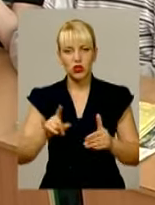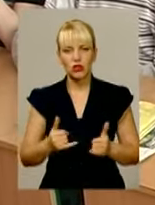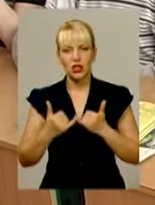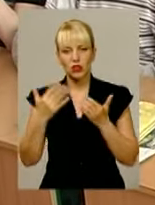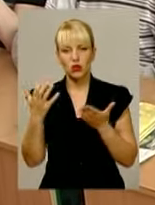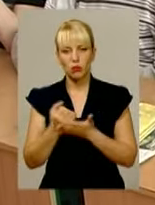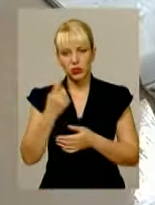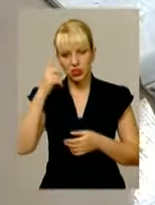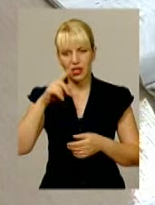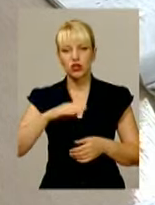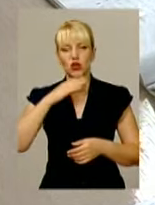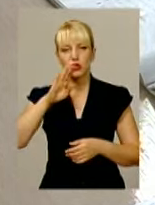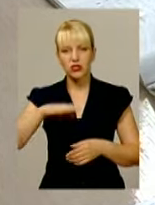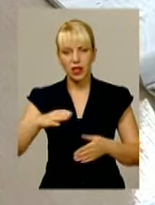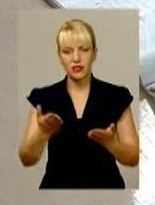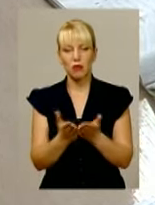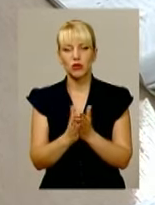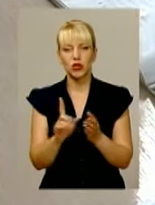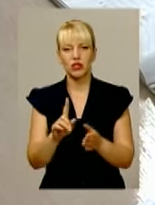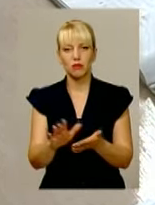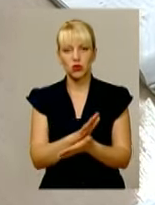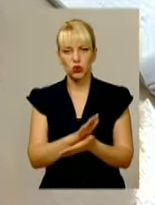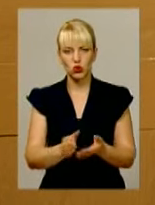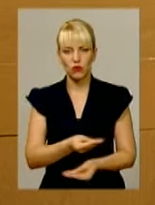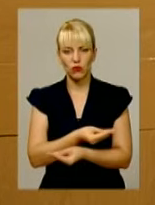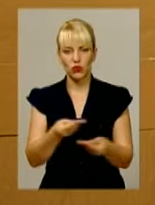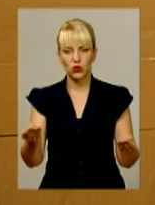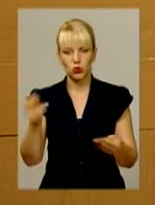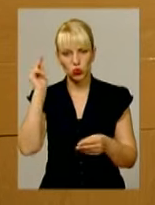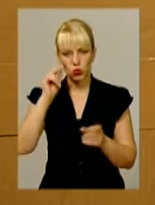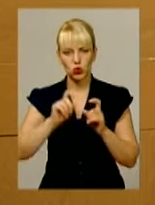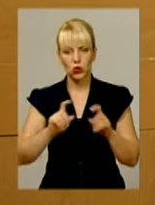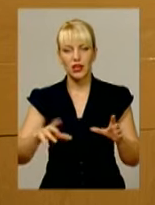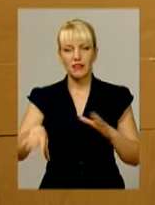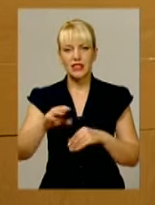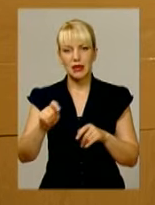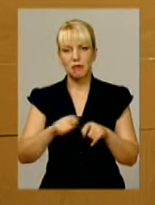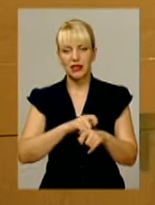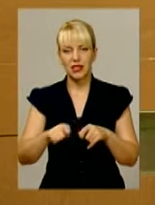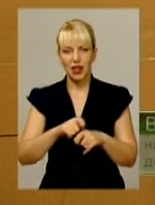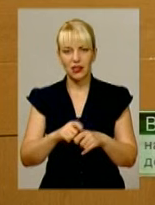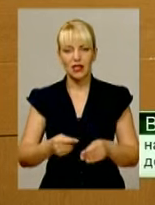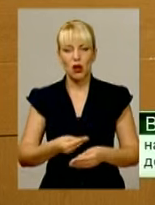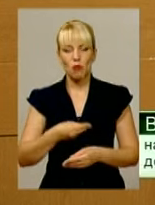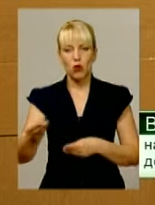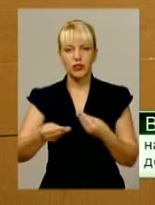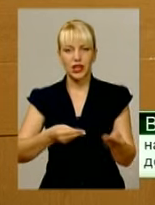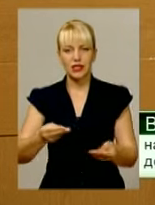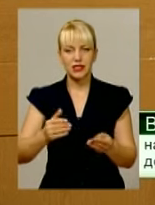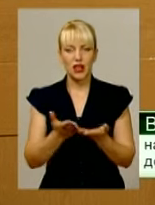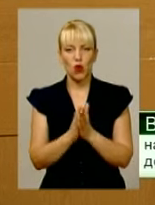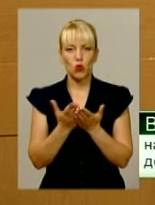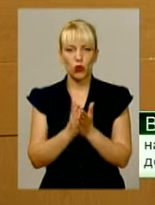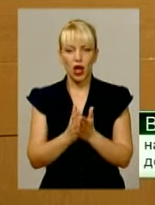знань достатньо підручників, які безкоштовно видають у школах. Повністю весь навчальний матеріал подається у відповідному підручнику.